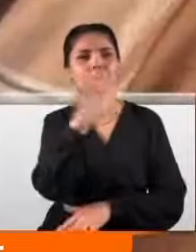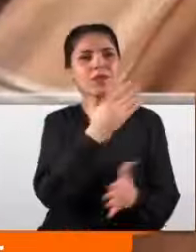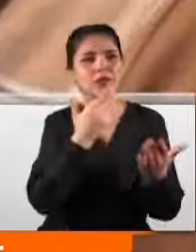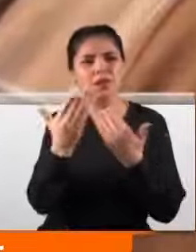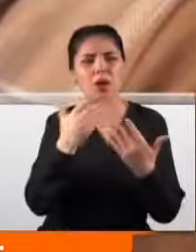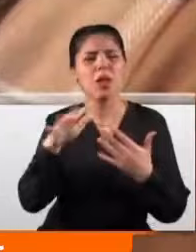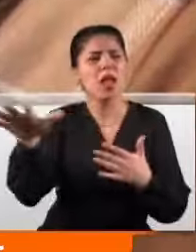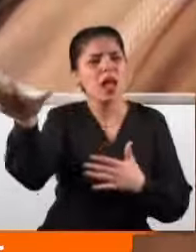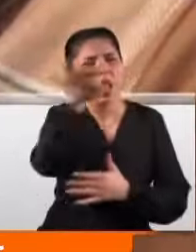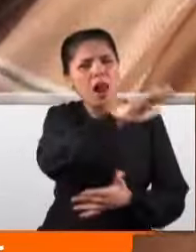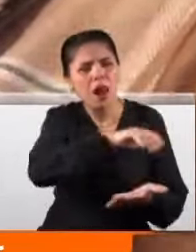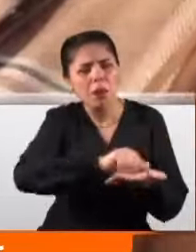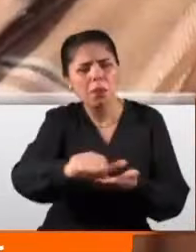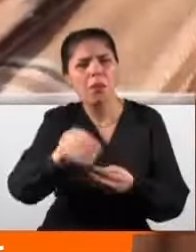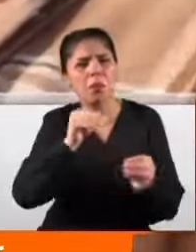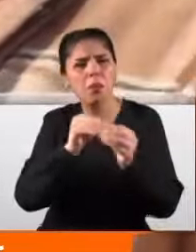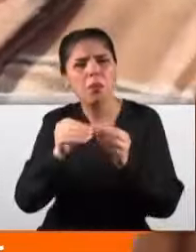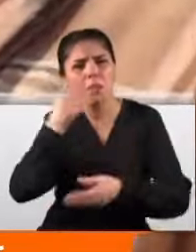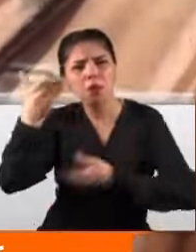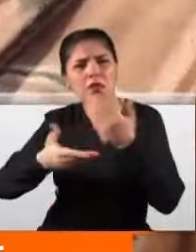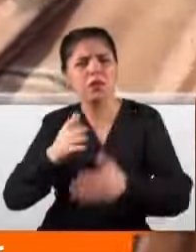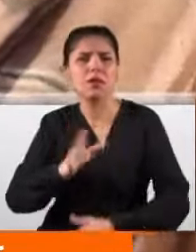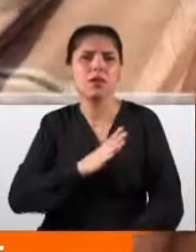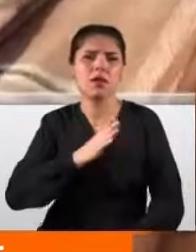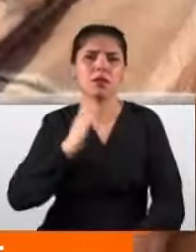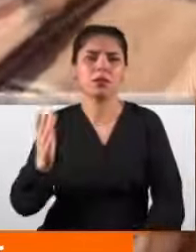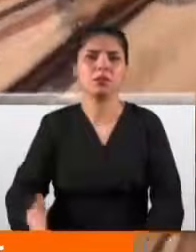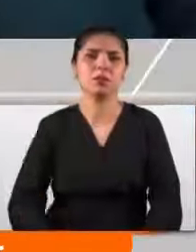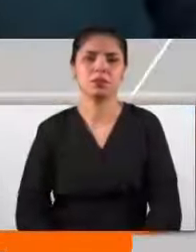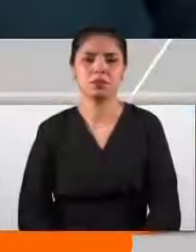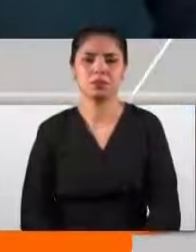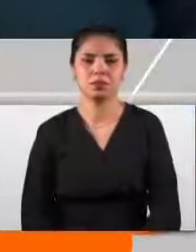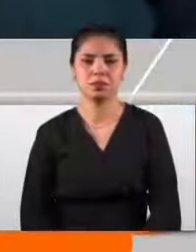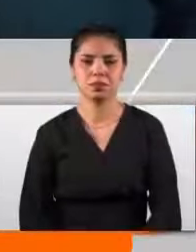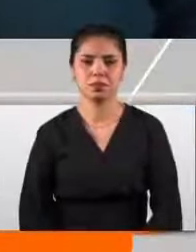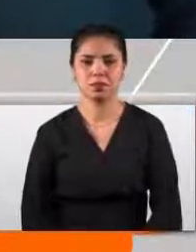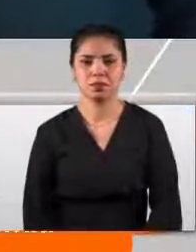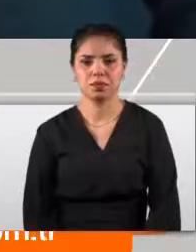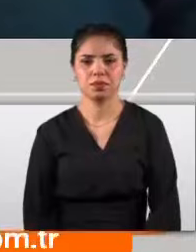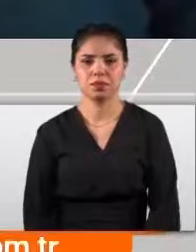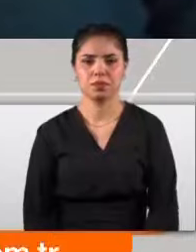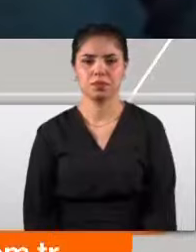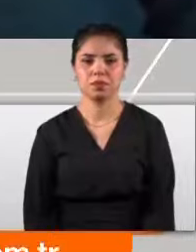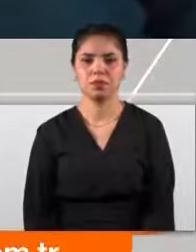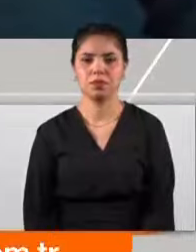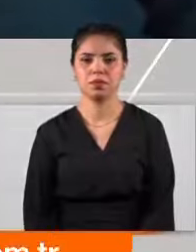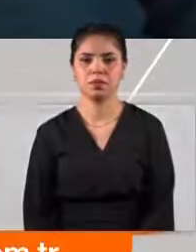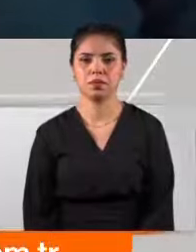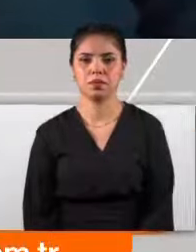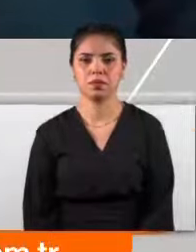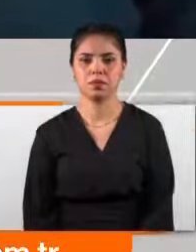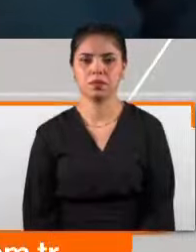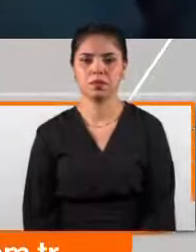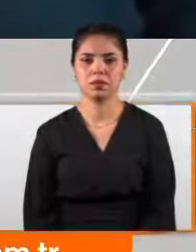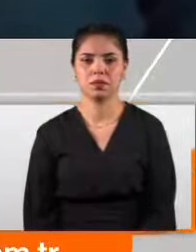Yapılamayan hizmetleri yapmak üzere göreve talibiz. Ben desteklerinizi bekliyorum. Bodrum'u da Bodrum yapacak olan adayımız